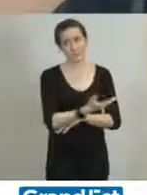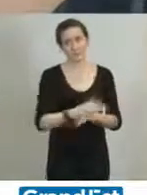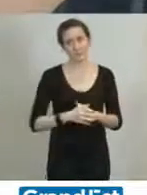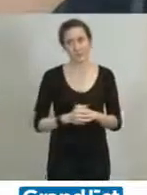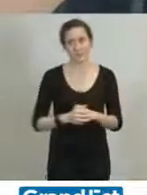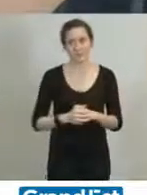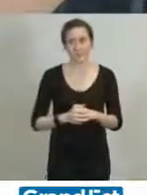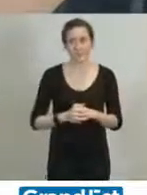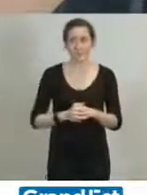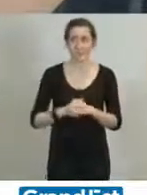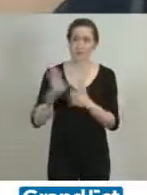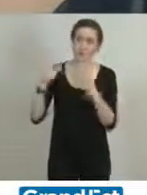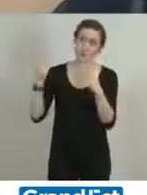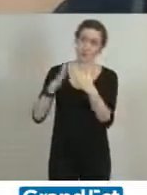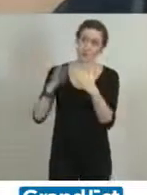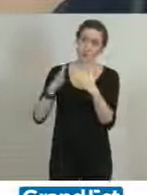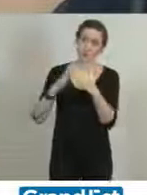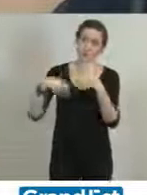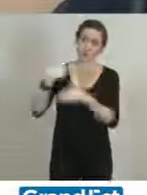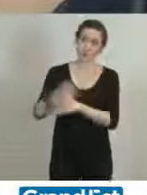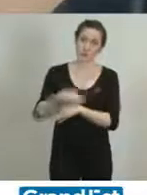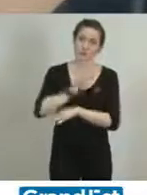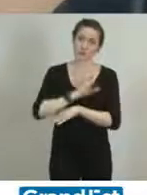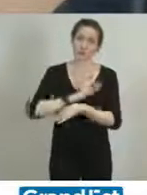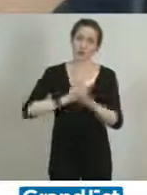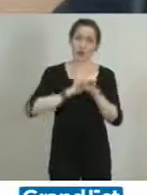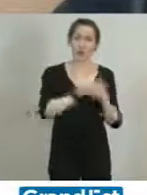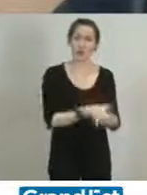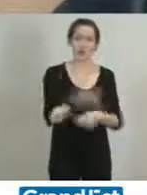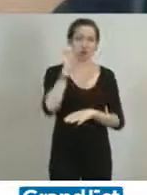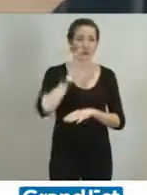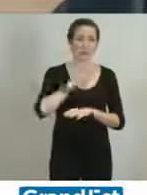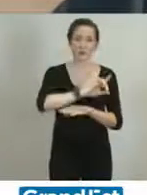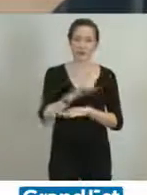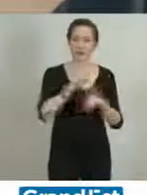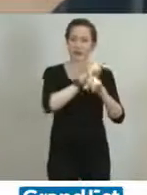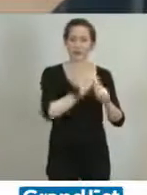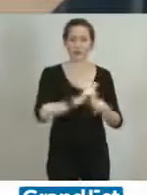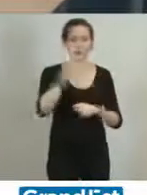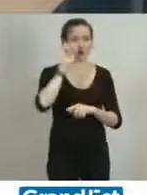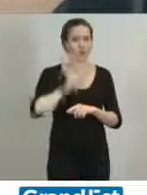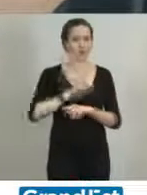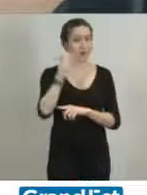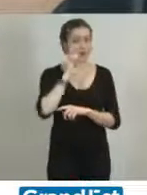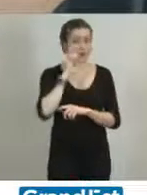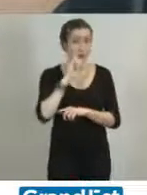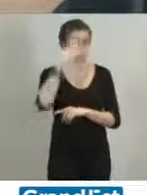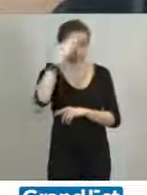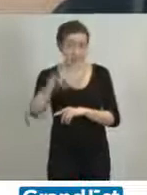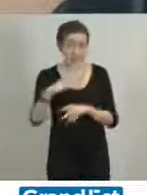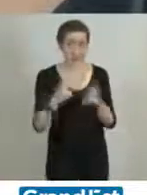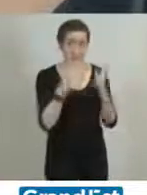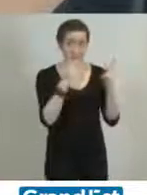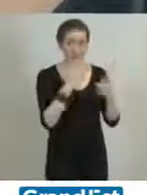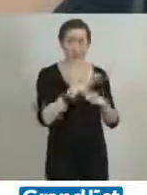demanderai à l'avenir un peu moins de sexisme et plus de respect pour les femmes, valeur pourtant, valeur pourtant